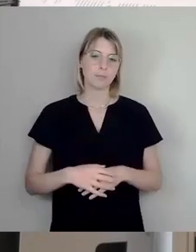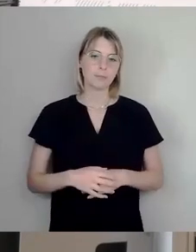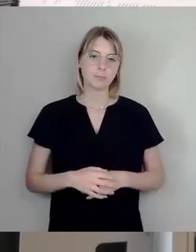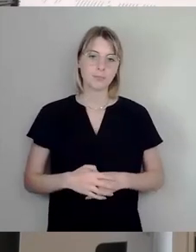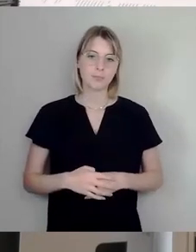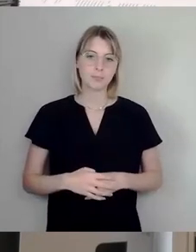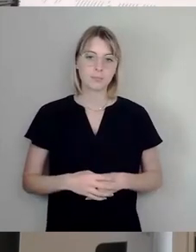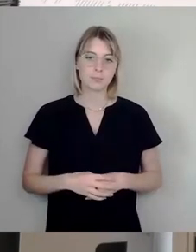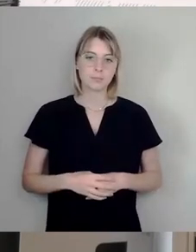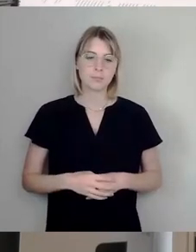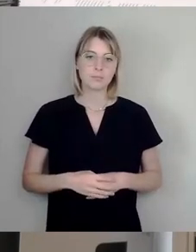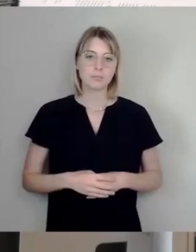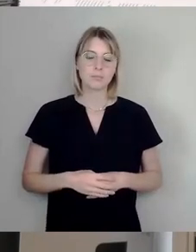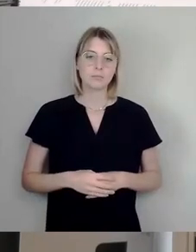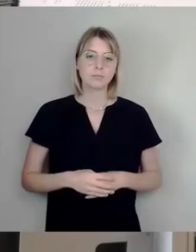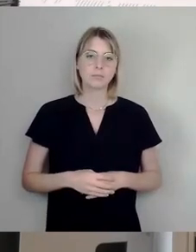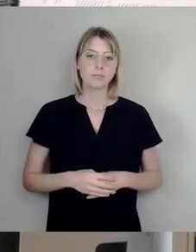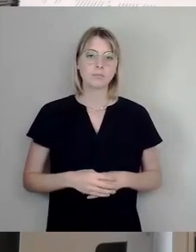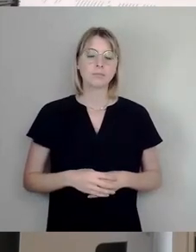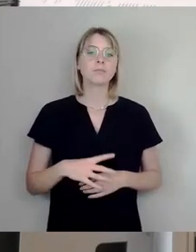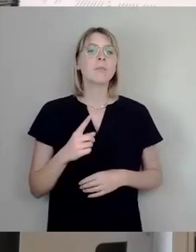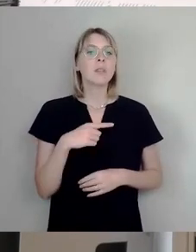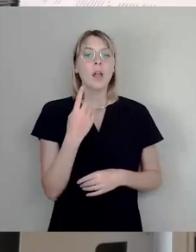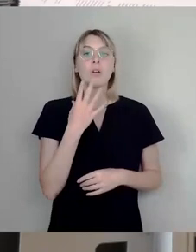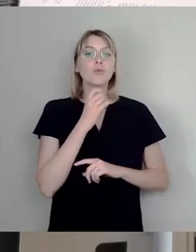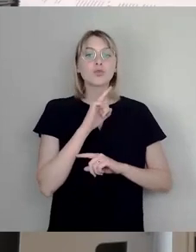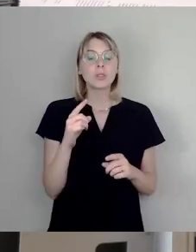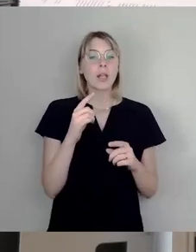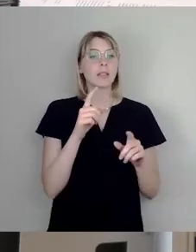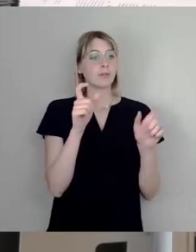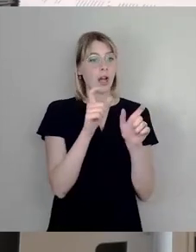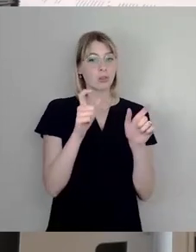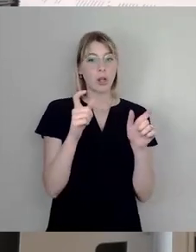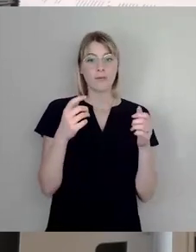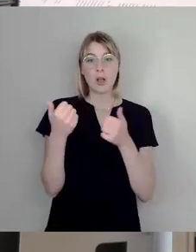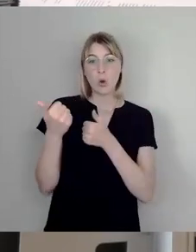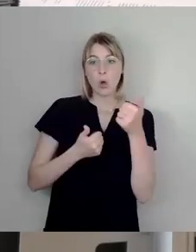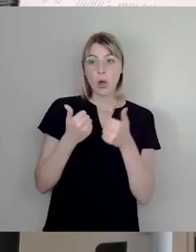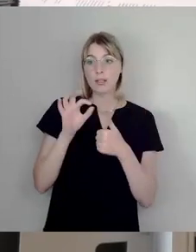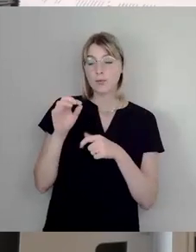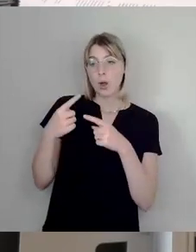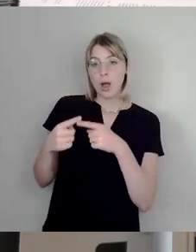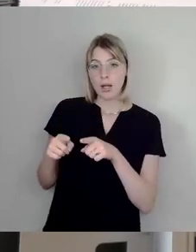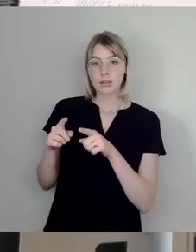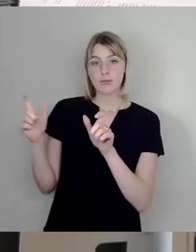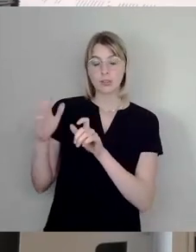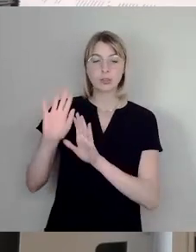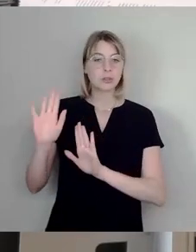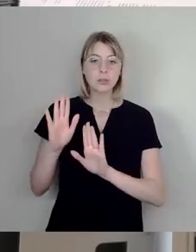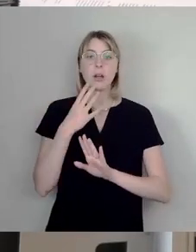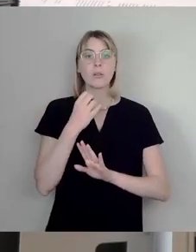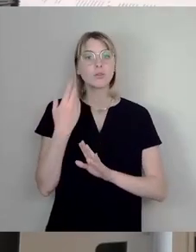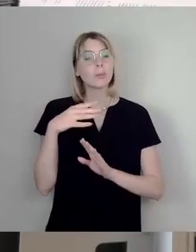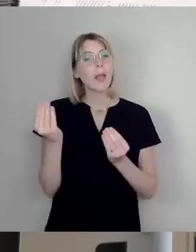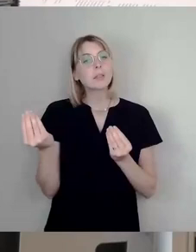Dabei wollen wir diese Veranstaltungen nicht als Konkurrenz für die hiesigen Club- und Musikspielstätten verstanden wissen. Vielmehr stellen sie ein Ergänzungsangebot dar,